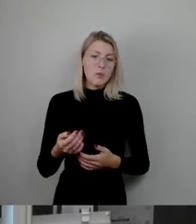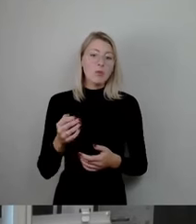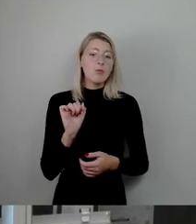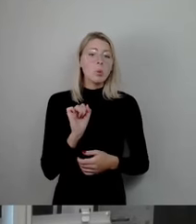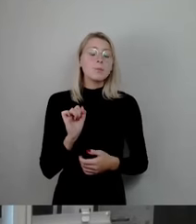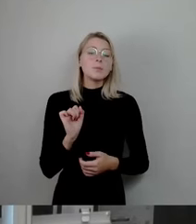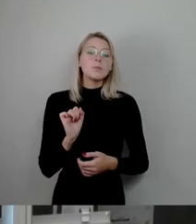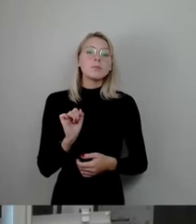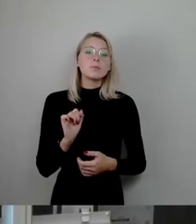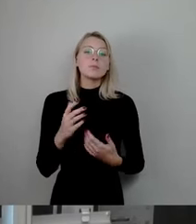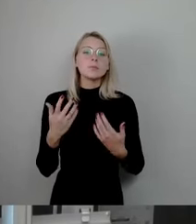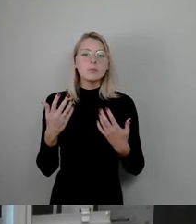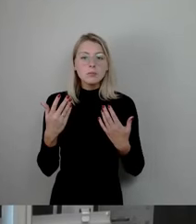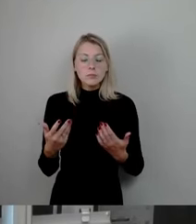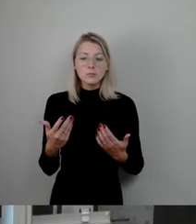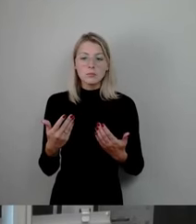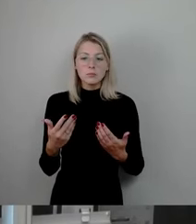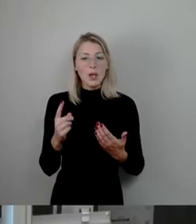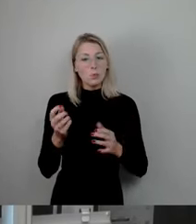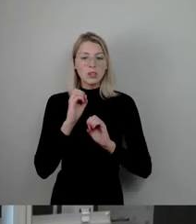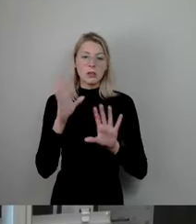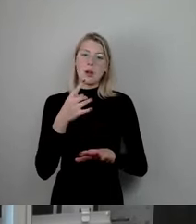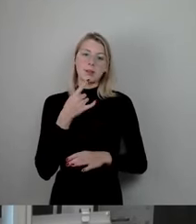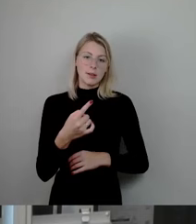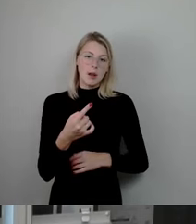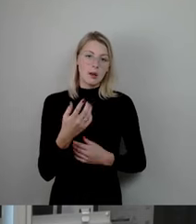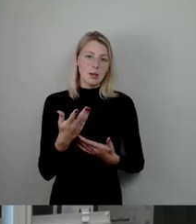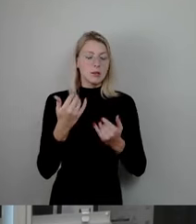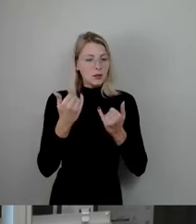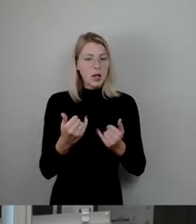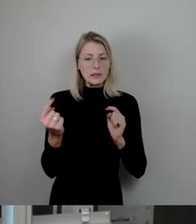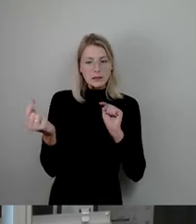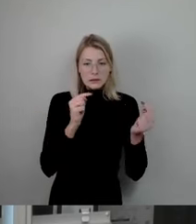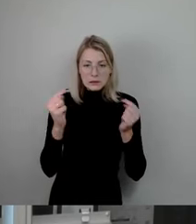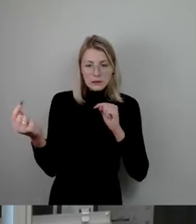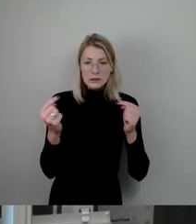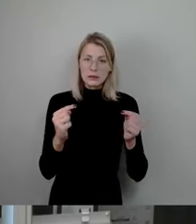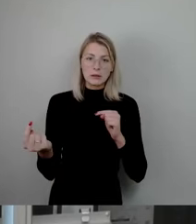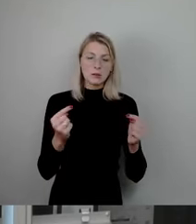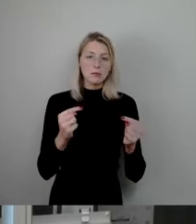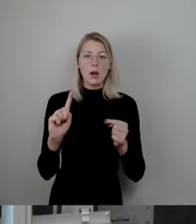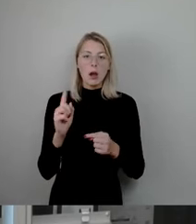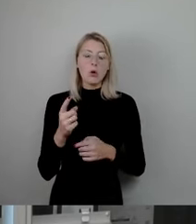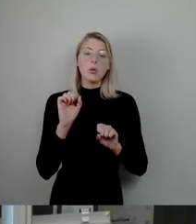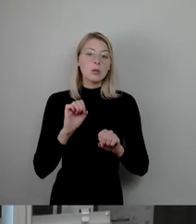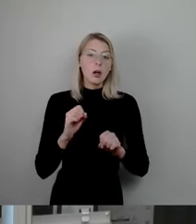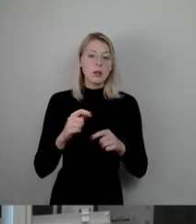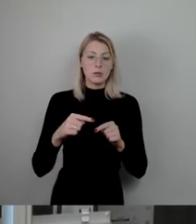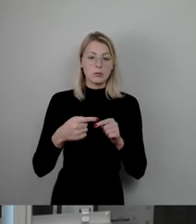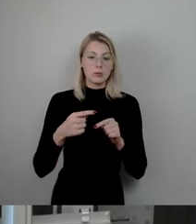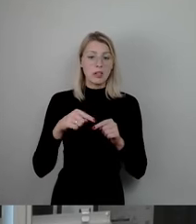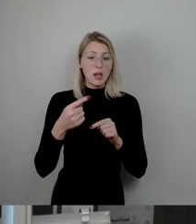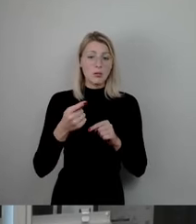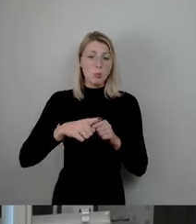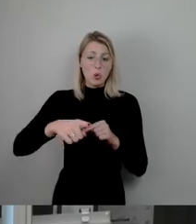Weil, bringen wir es mal auf den Punkt. Man kann jetzt drüber reden und wir werden das auch noch, sage ich mal, sicherlich in den nächsten Monaten und Jahren